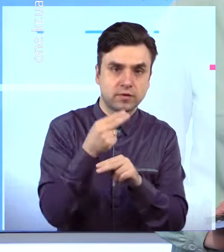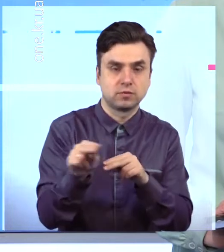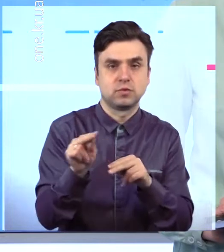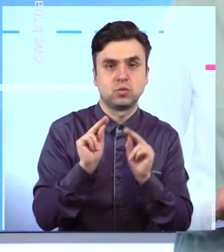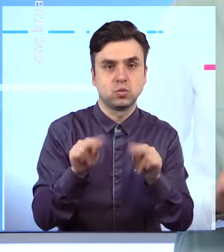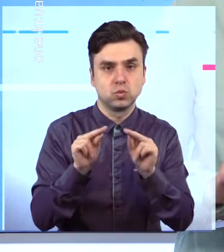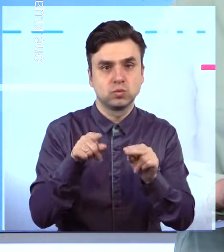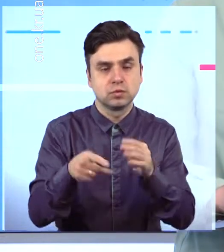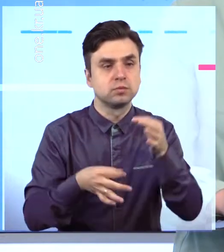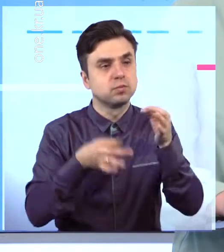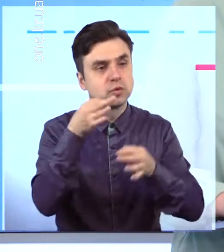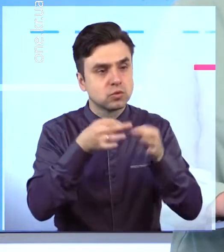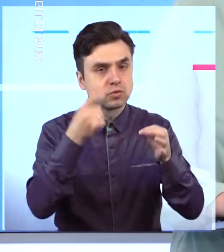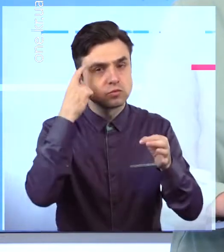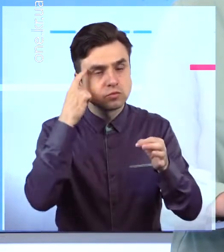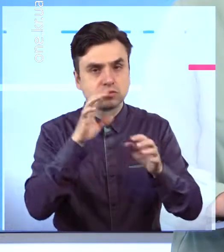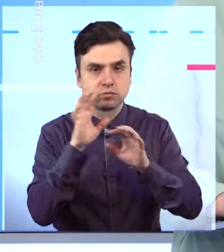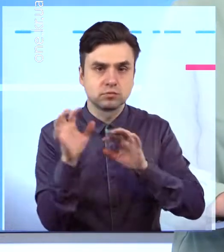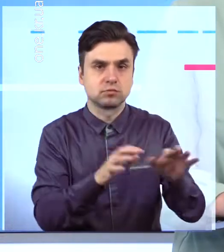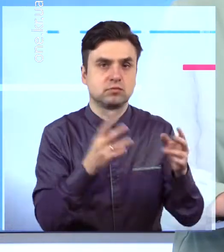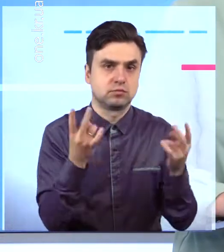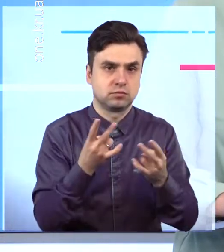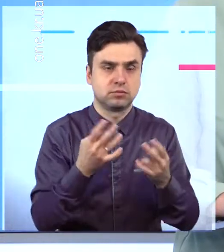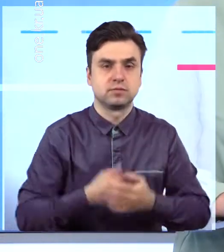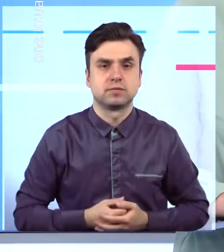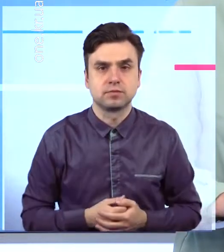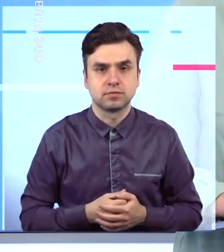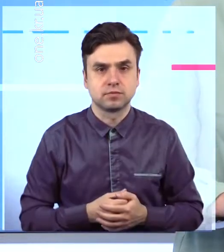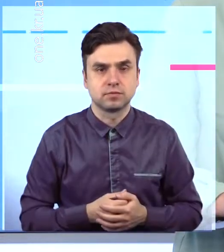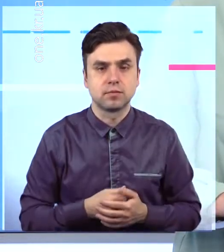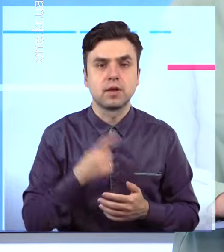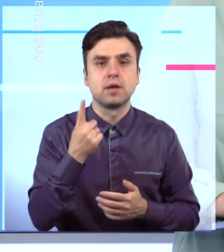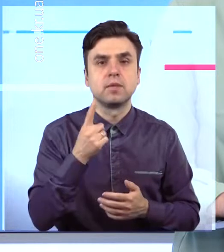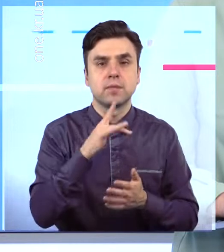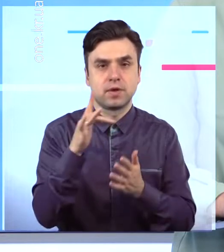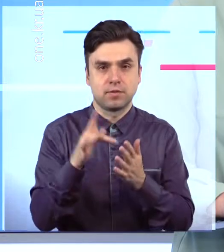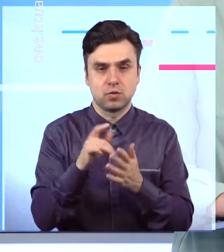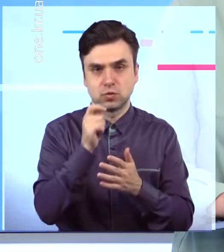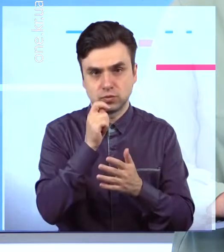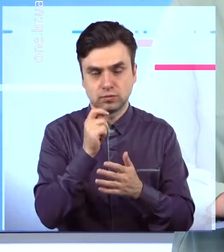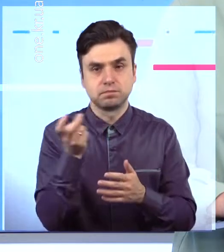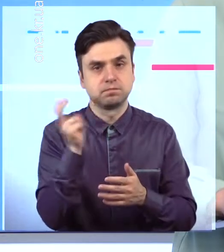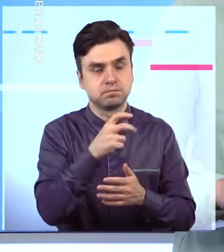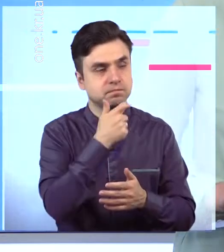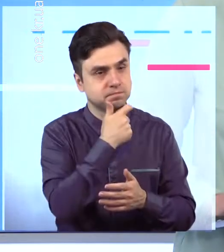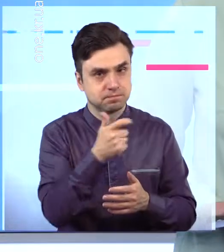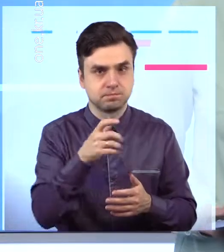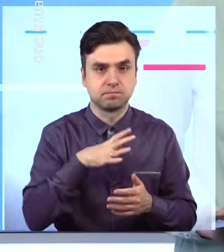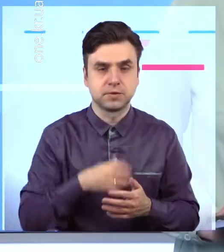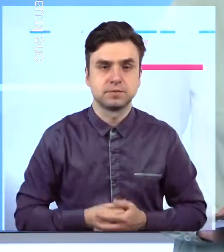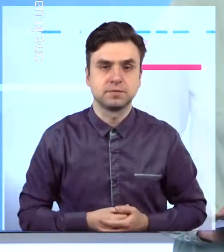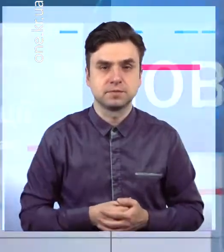дбайливого ставлення до природних ресурсів у нашому промисловому місті. Кореспонденти Першого міського розкажуть більше.